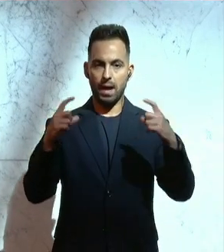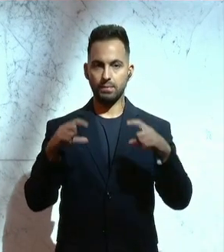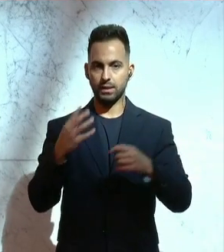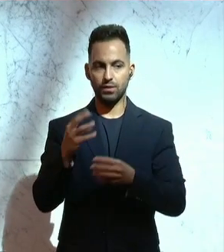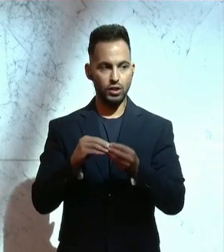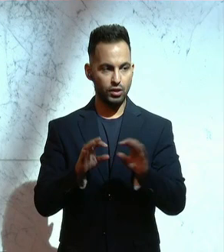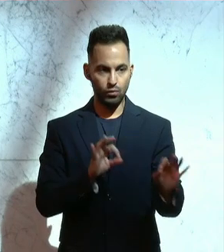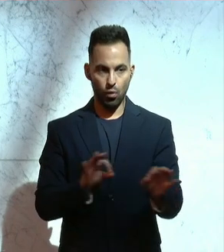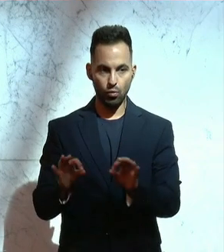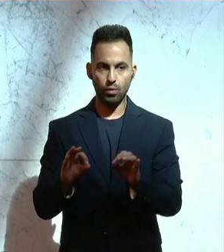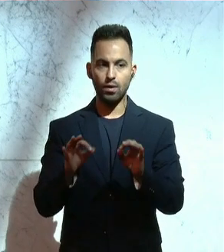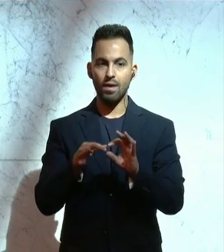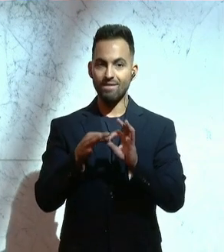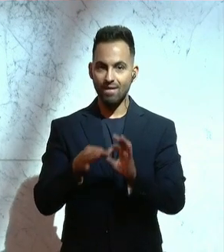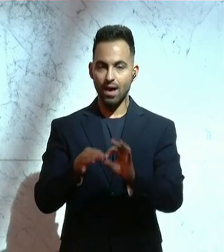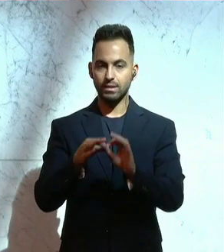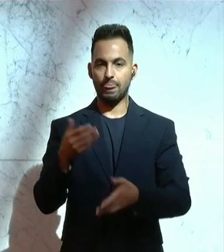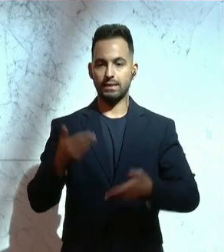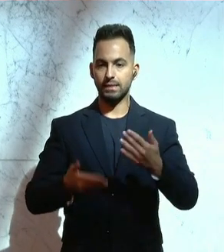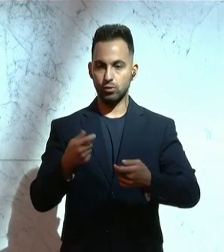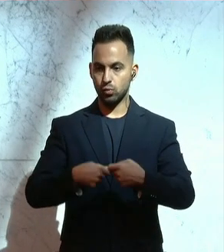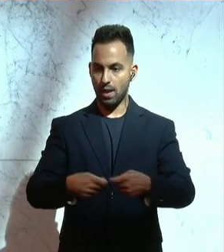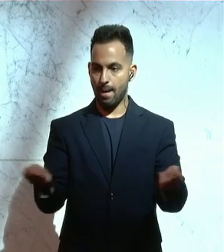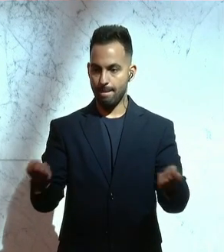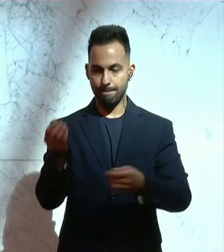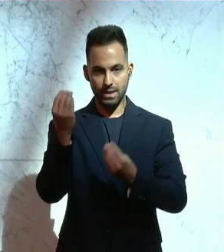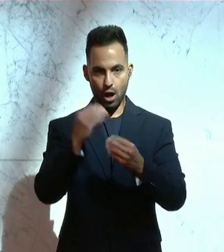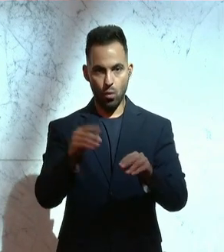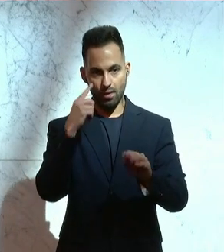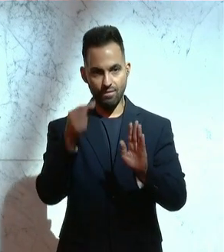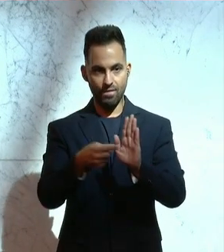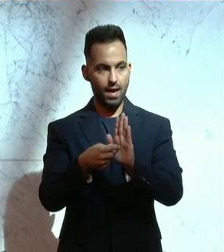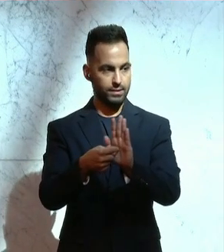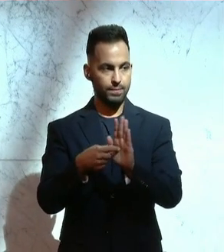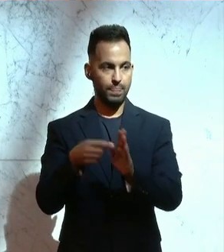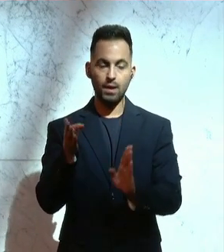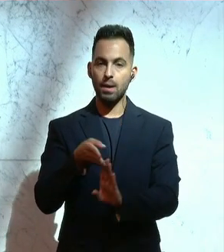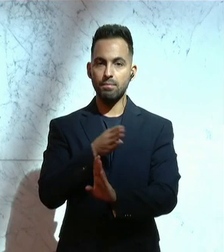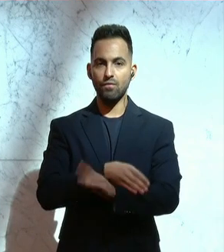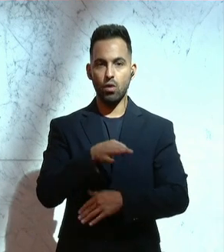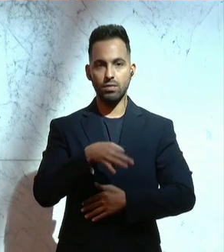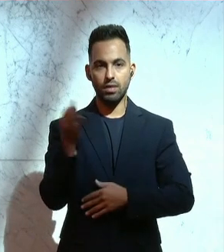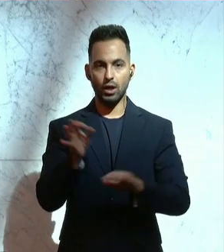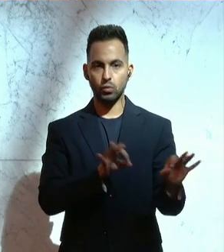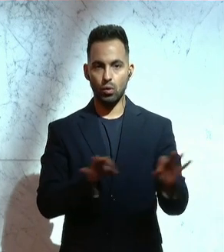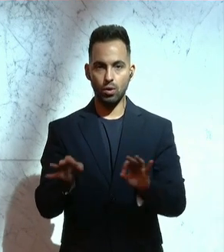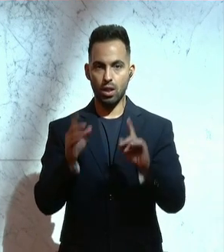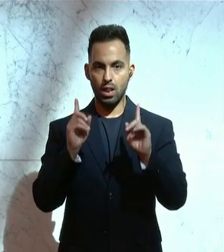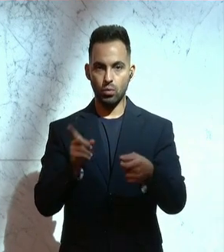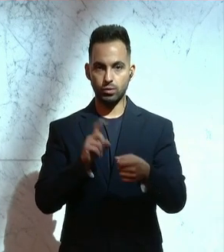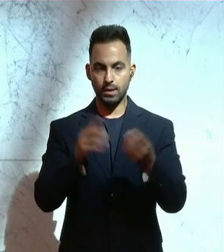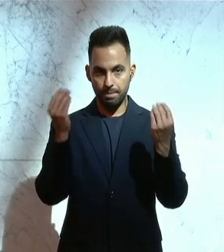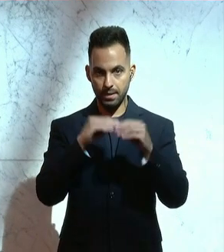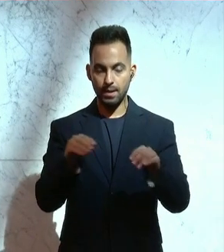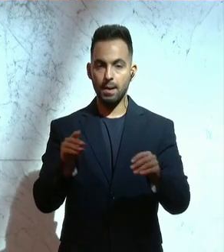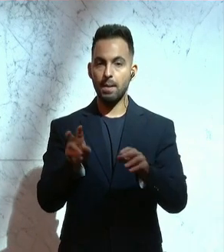der Geschäftsordnung auf die im Sitzungssaal verteilte Mitteilung. Voreingang in die Tagesordnung teile ich mit, dass